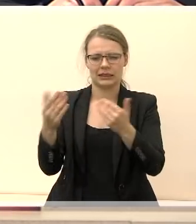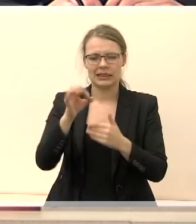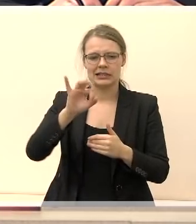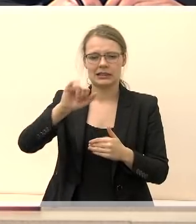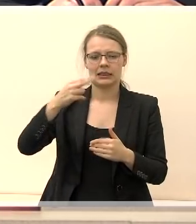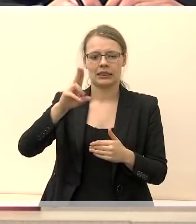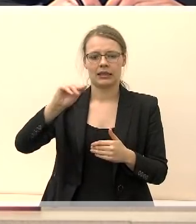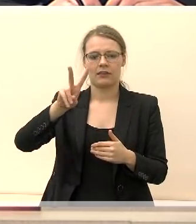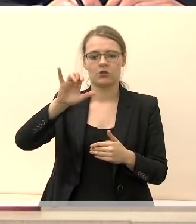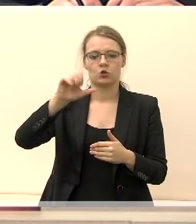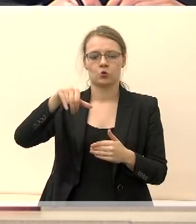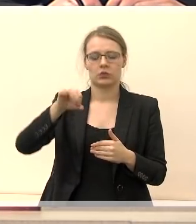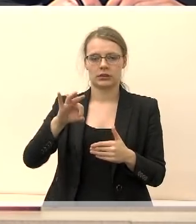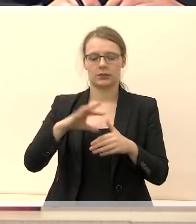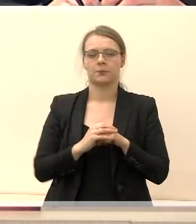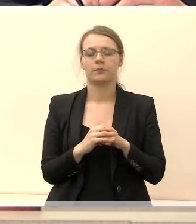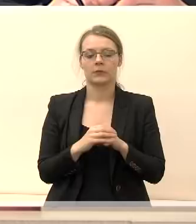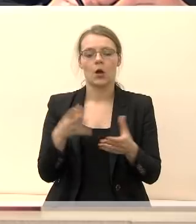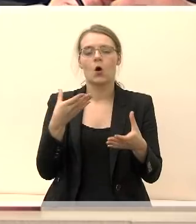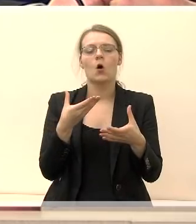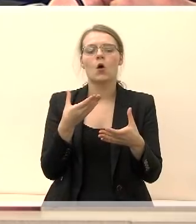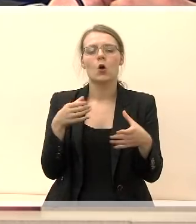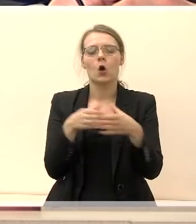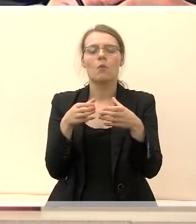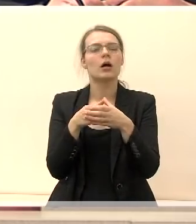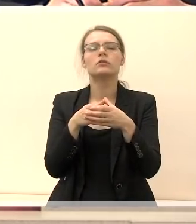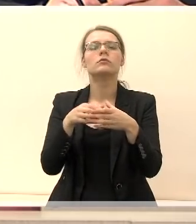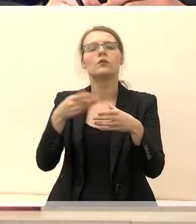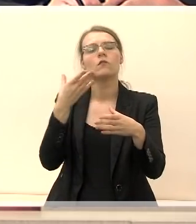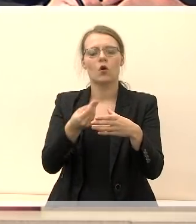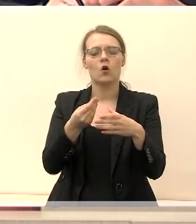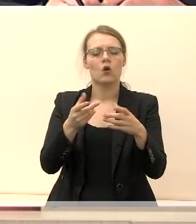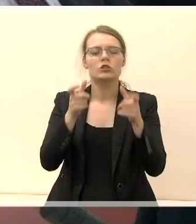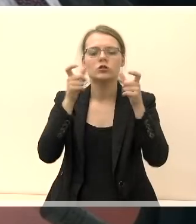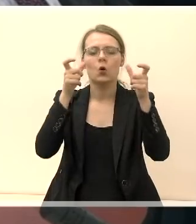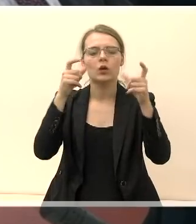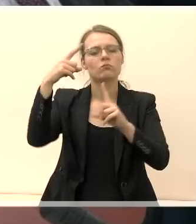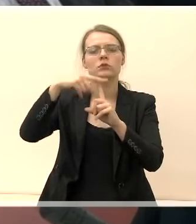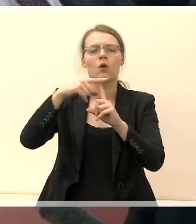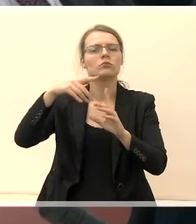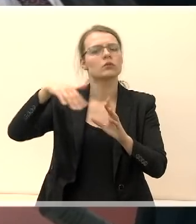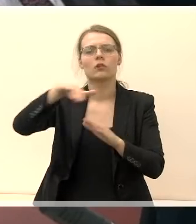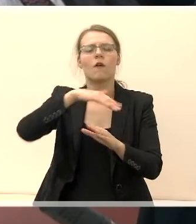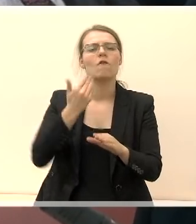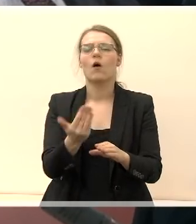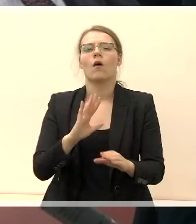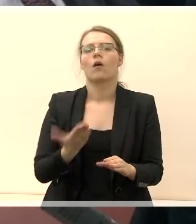Ačiū. Kas yra komanda Šaukiam Tauta, mielis žiūrovai? Niekam nepaslaptis